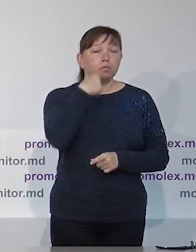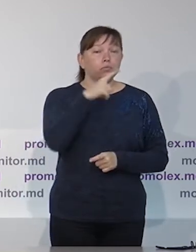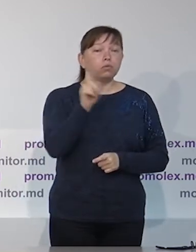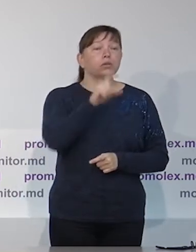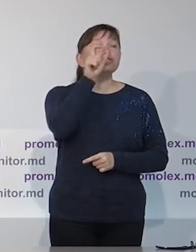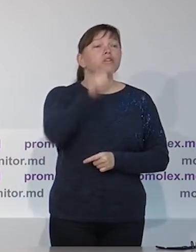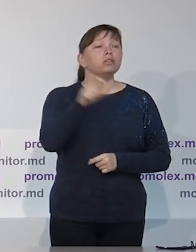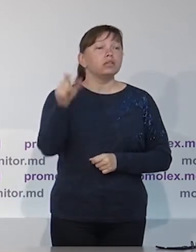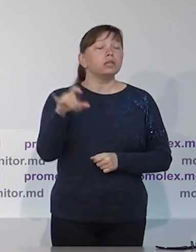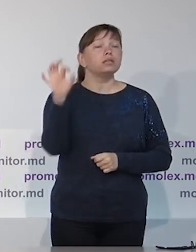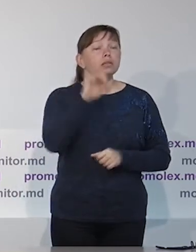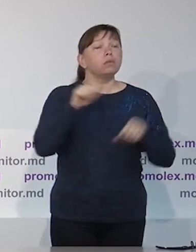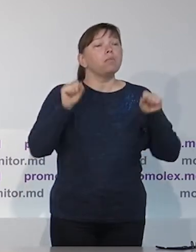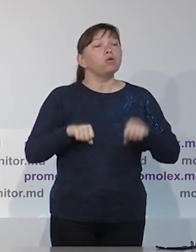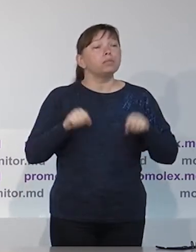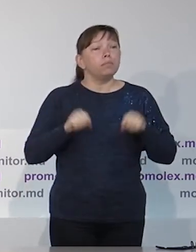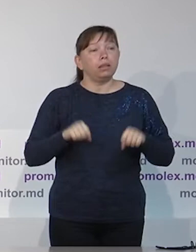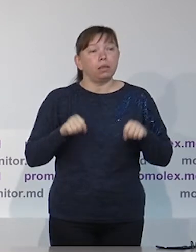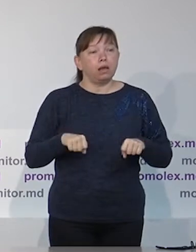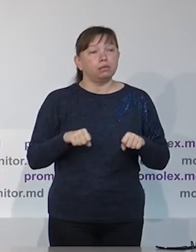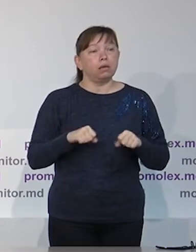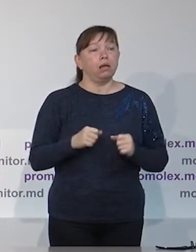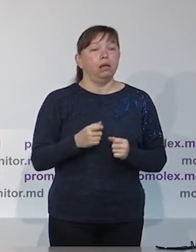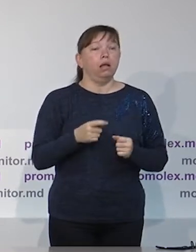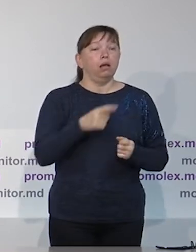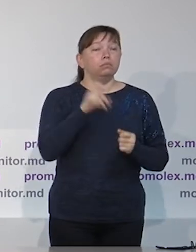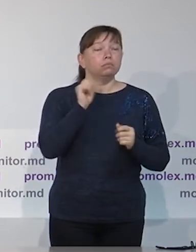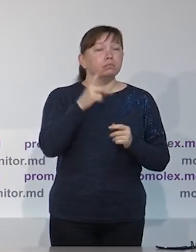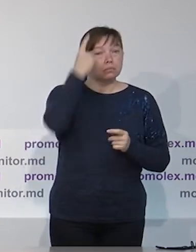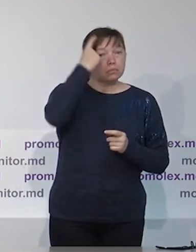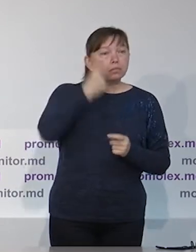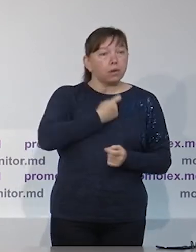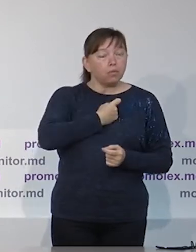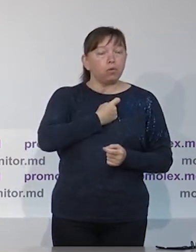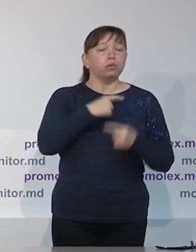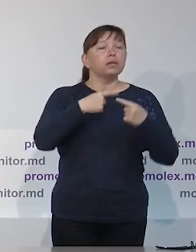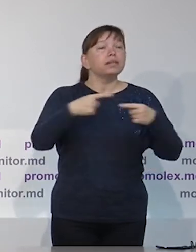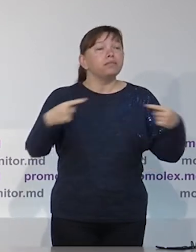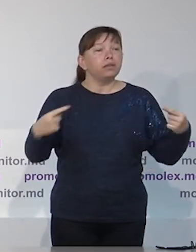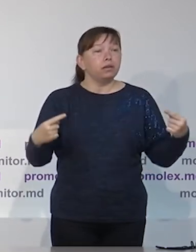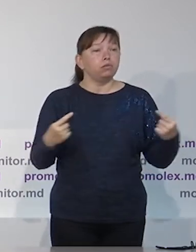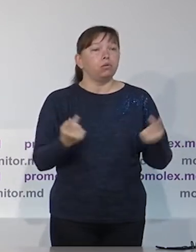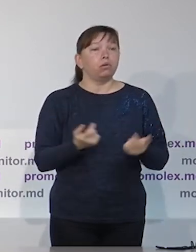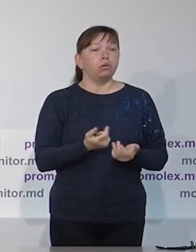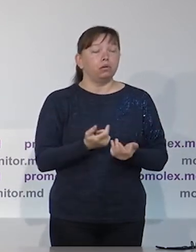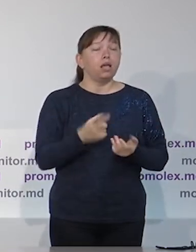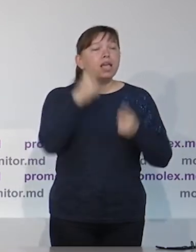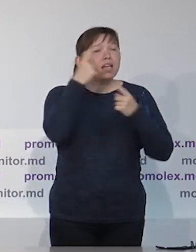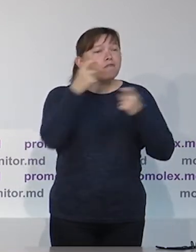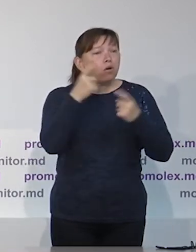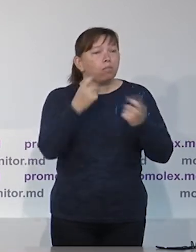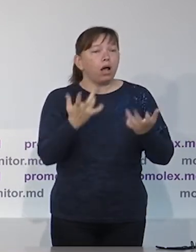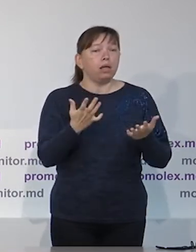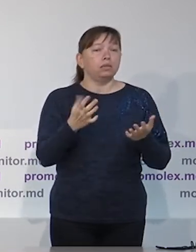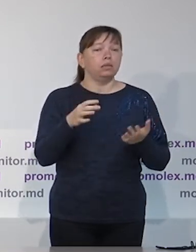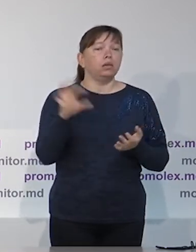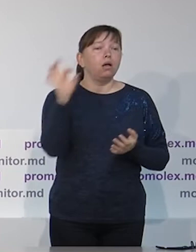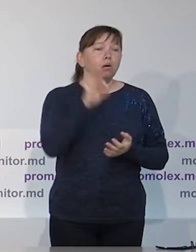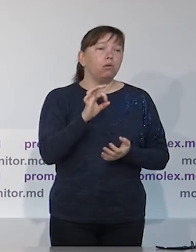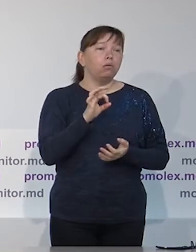беспристрастно. В то же время хочу обратить внимание граждан, что у них есть возможность